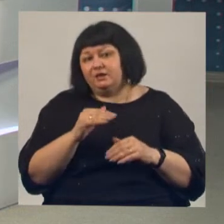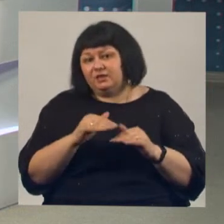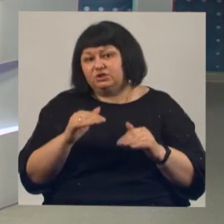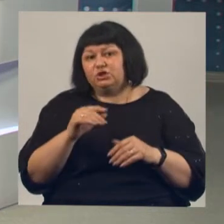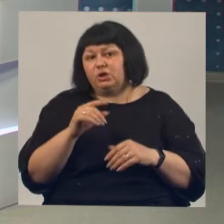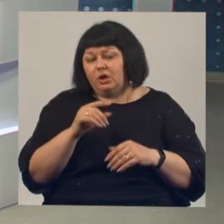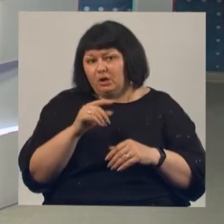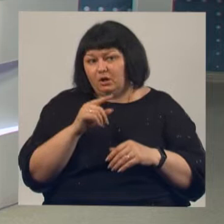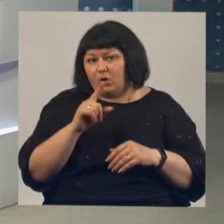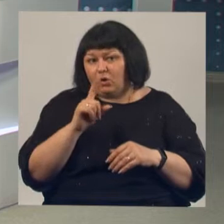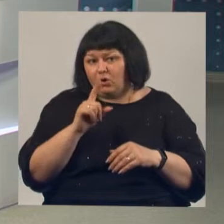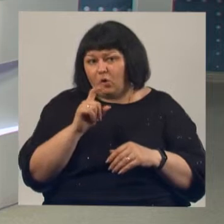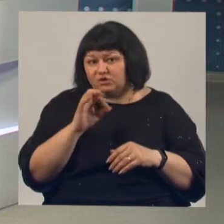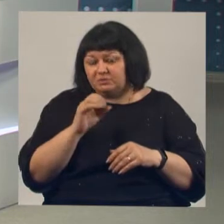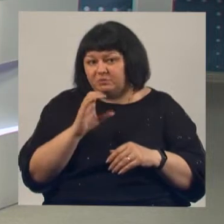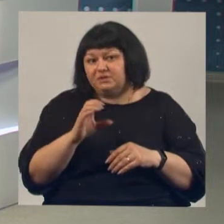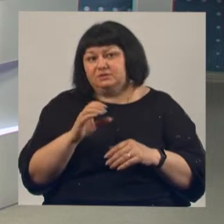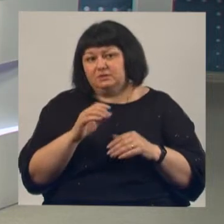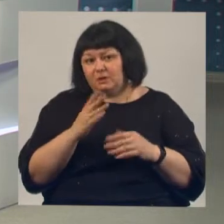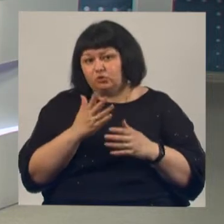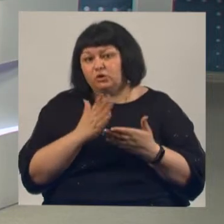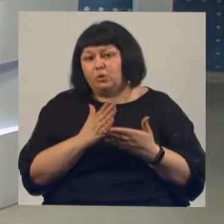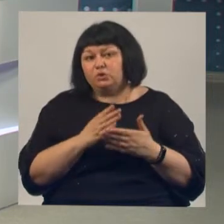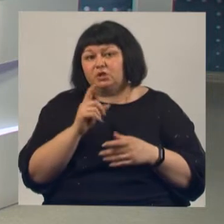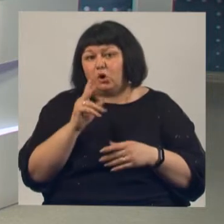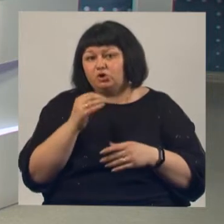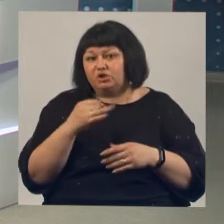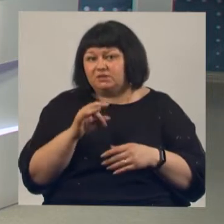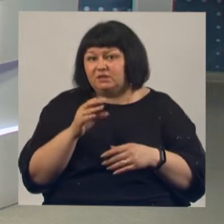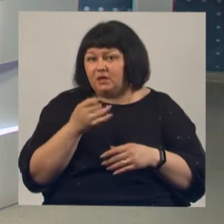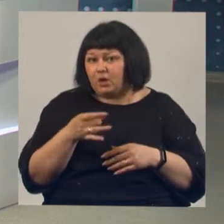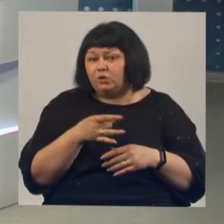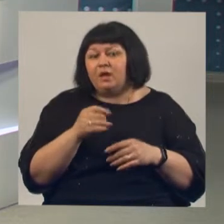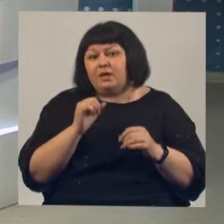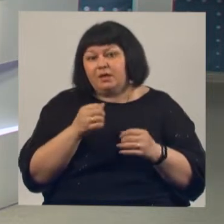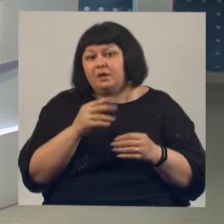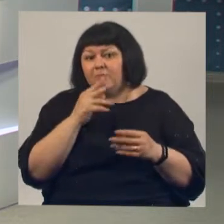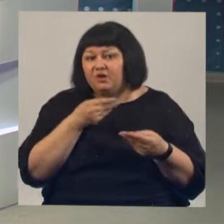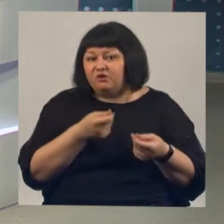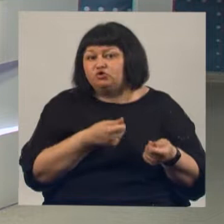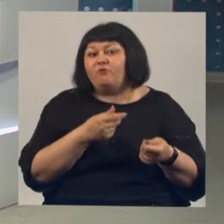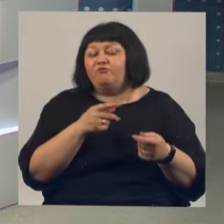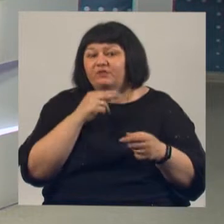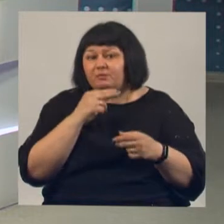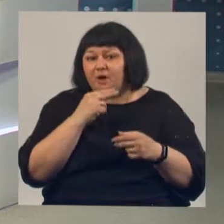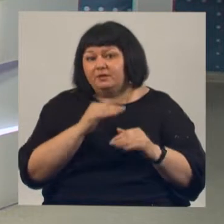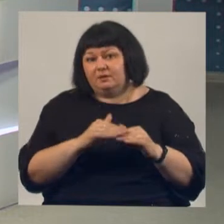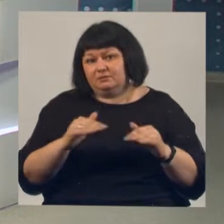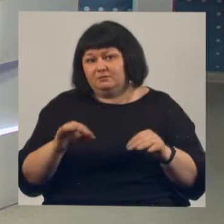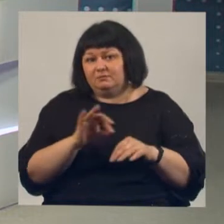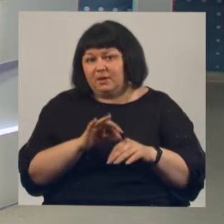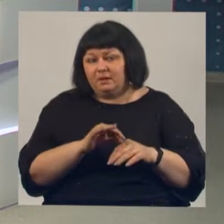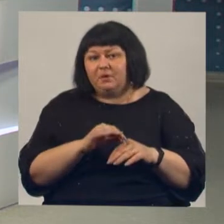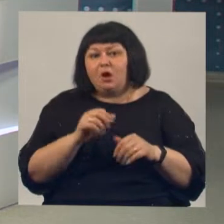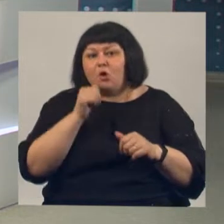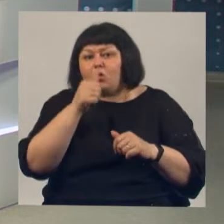в Карачанском районе. И привлечем внимание общественности к проблемам тяжело больных детей. А год от года количество участников и